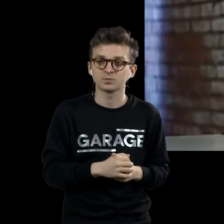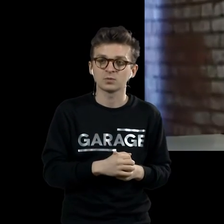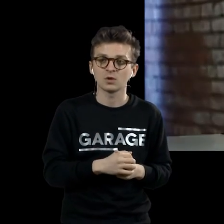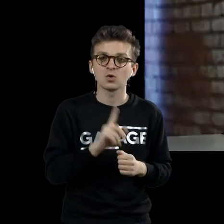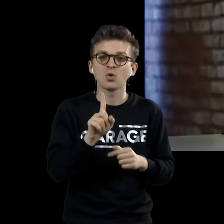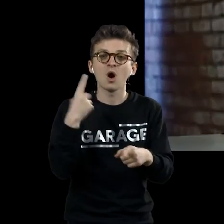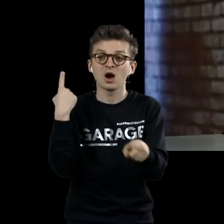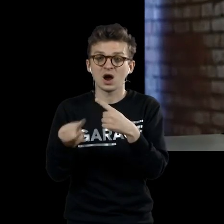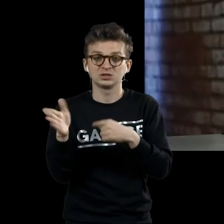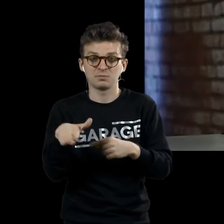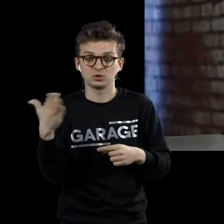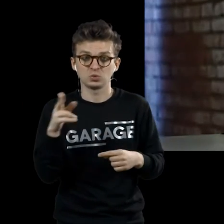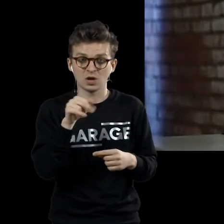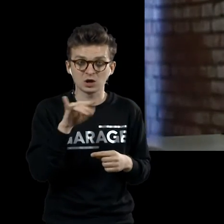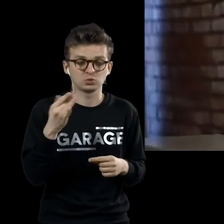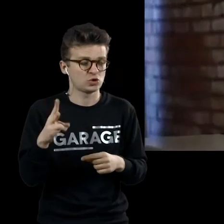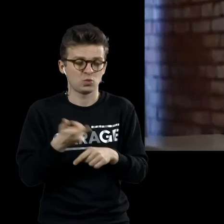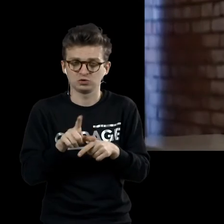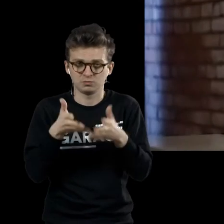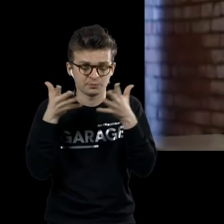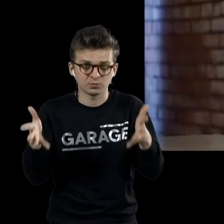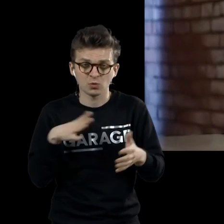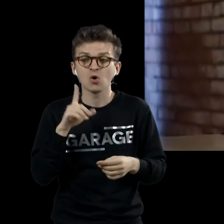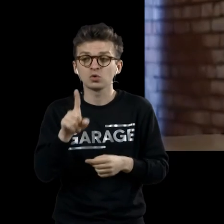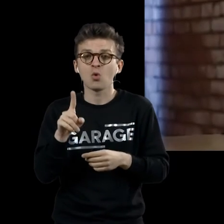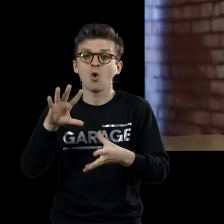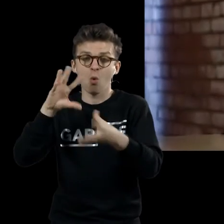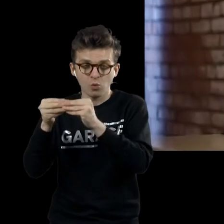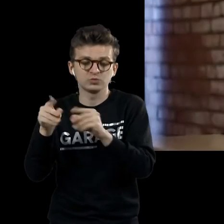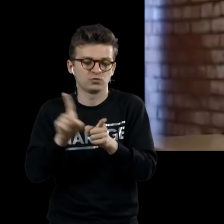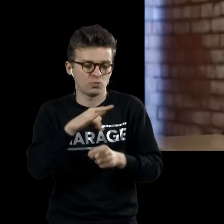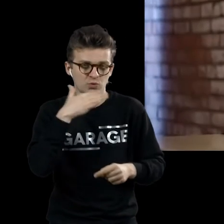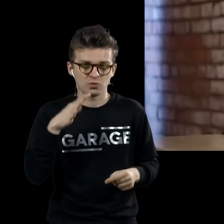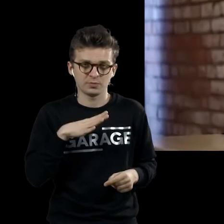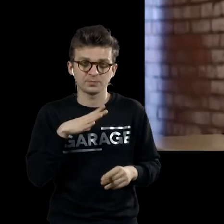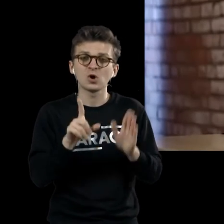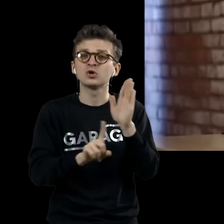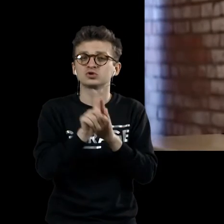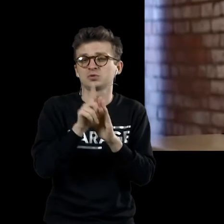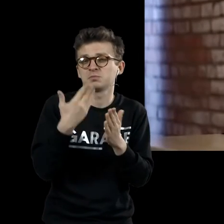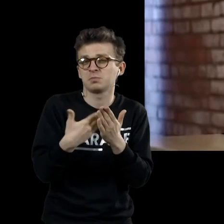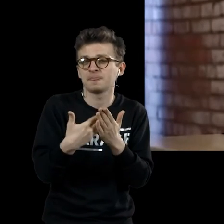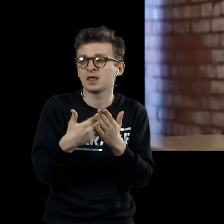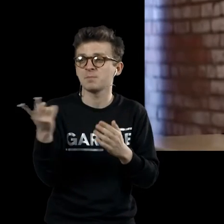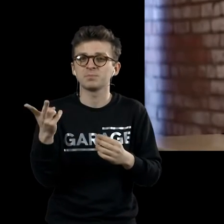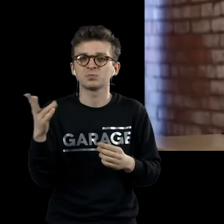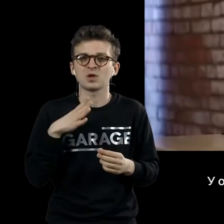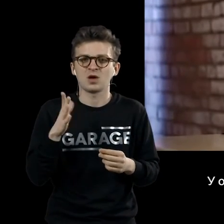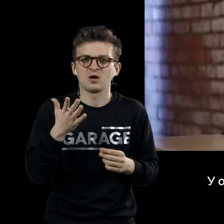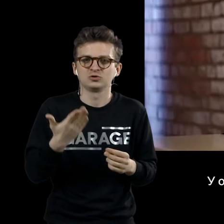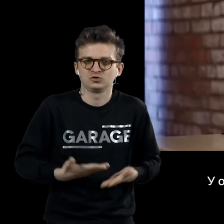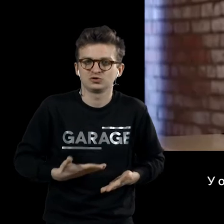разница между ними огромная, но общего у них тоже было довольно много, начиная с начала их биографии.